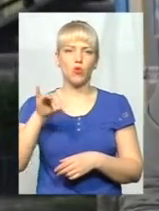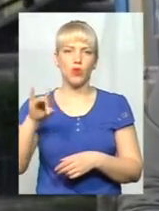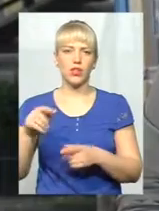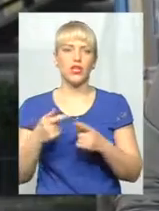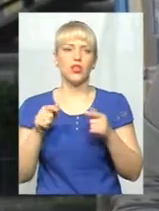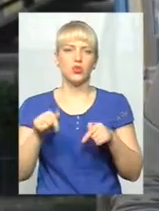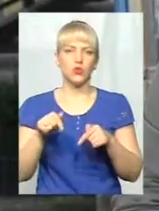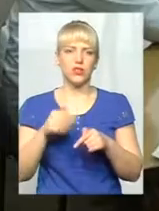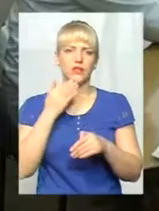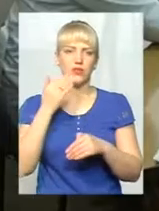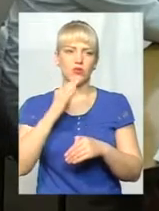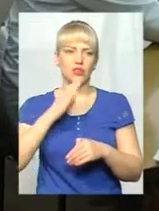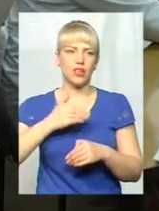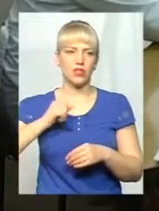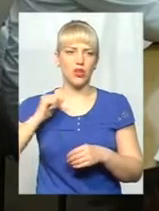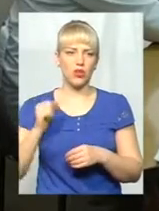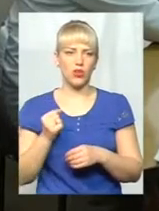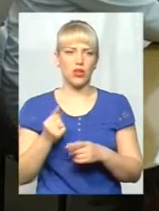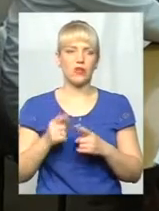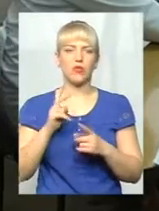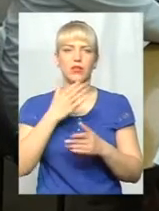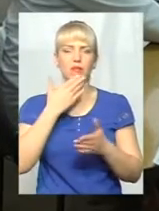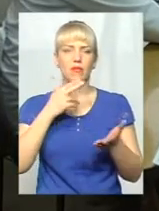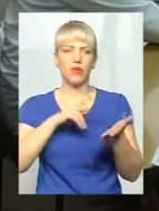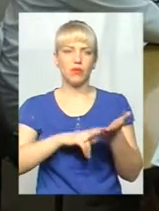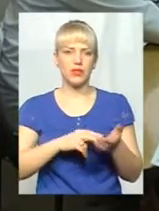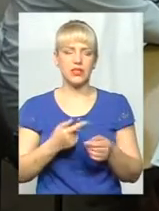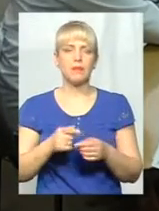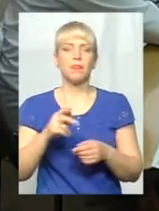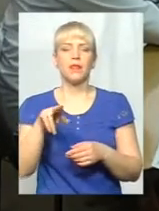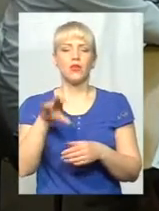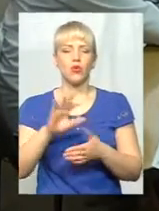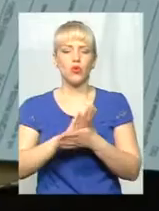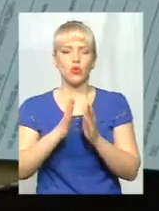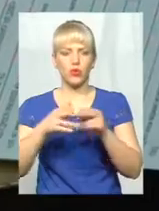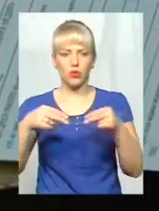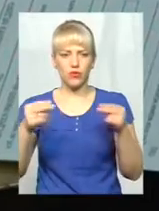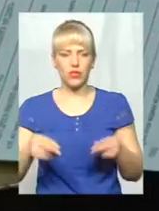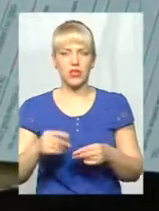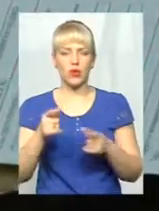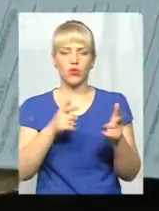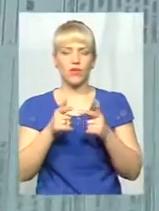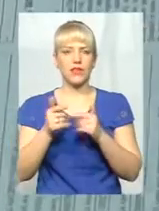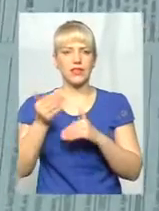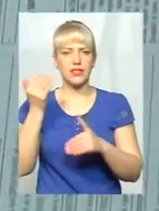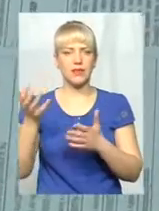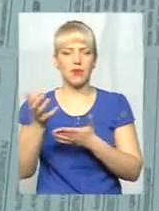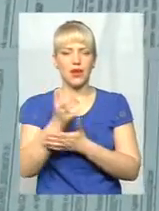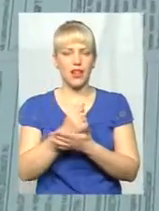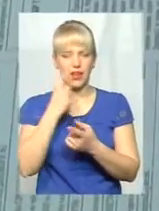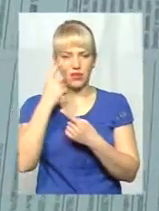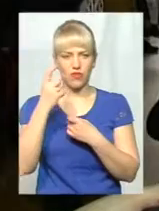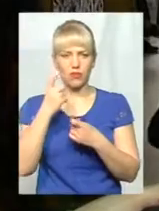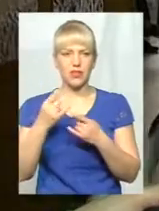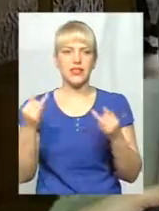має хмельницької прописки. До укладання договору з лікарем Тетяна каже, готувалась заздалегідь, збирала інформацію та цікавилась відгуками